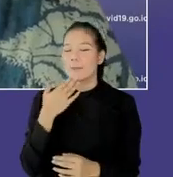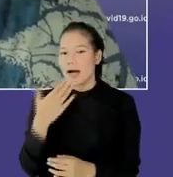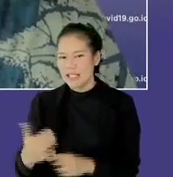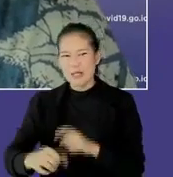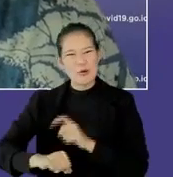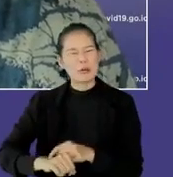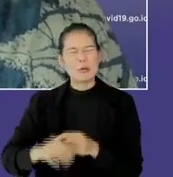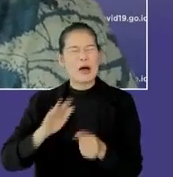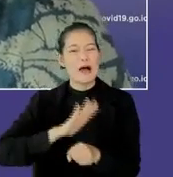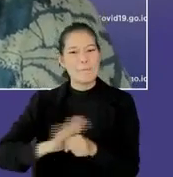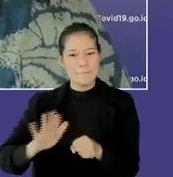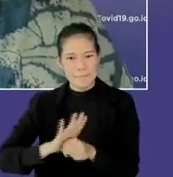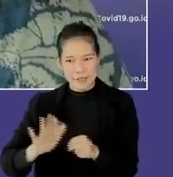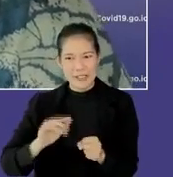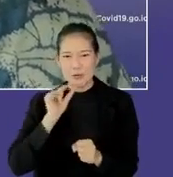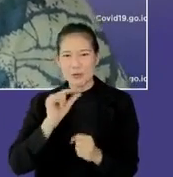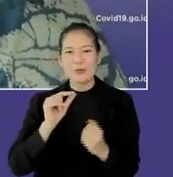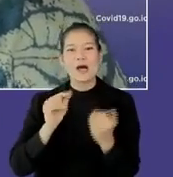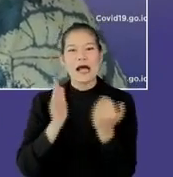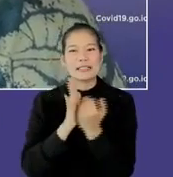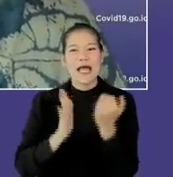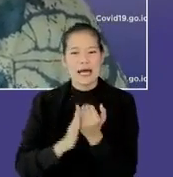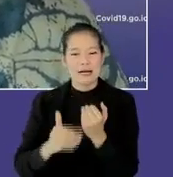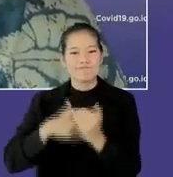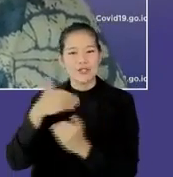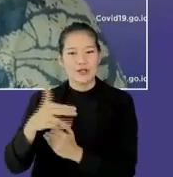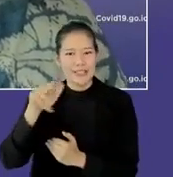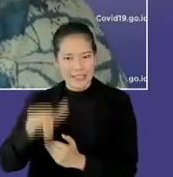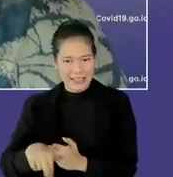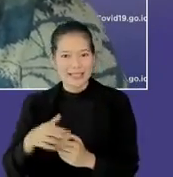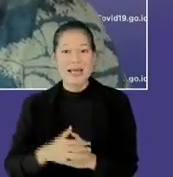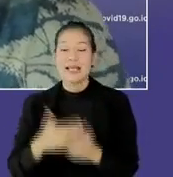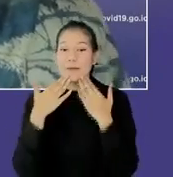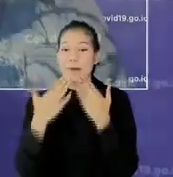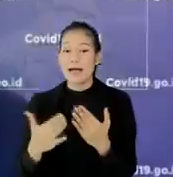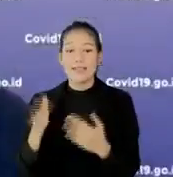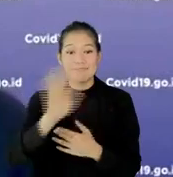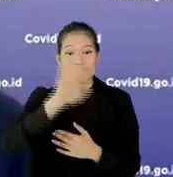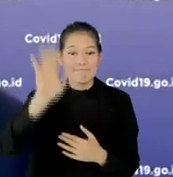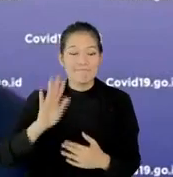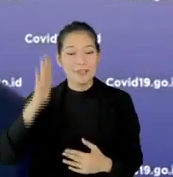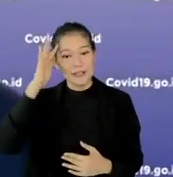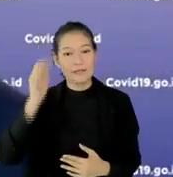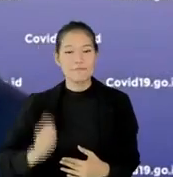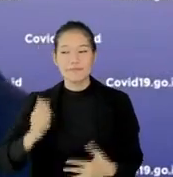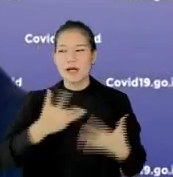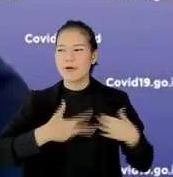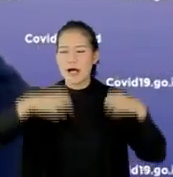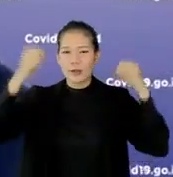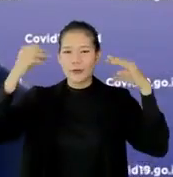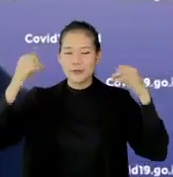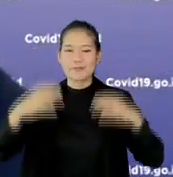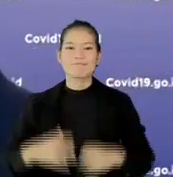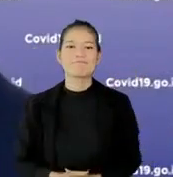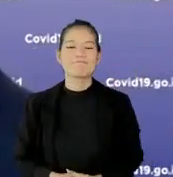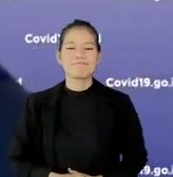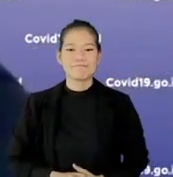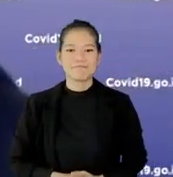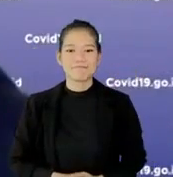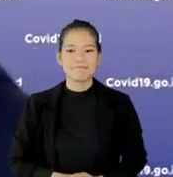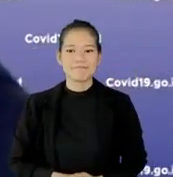habis, dan harus dikembalikan lagi, untuk acara berikutnya setelah kita ya. Terima kasih banyak, sampai jumpa lagi semuanya, wassalamualaikum warahmatullahi wabarakatuh,